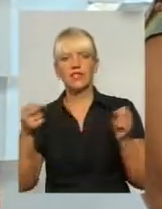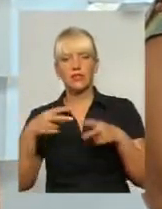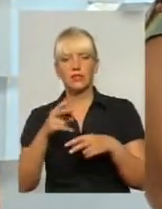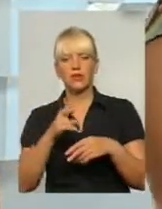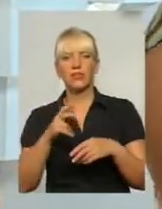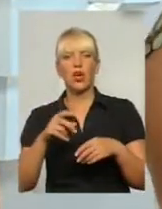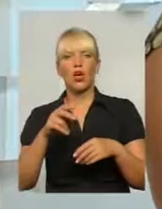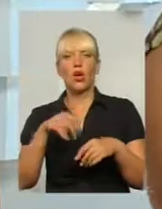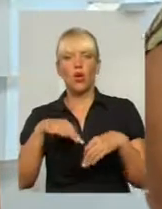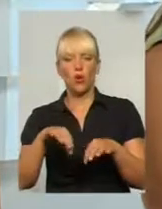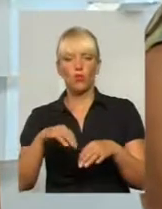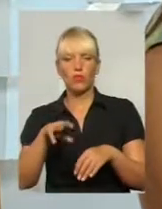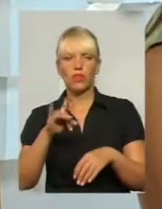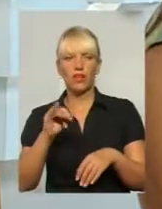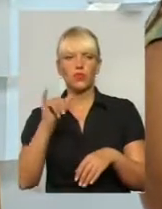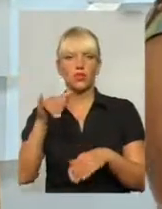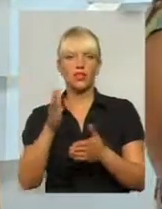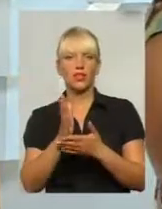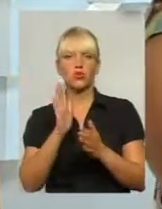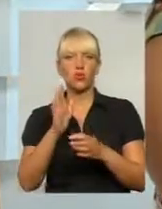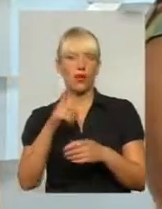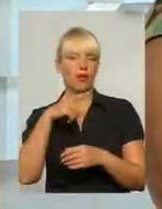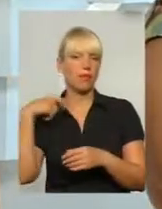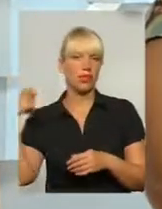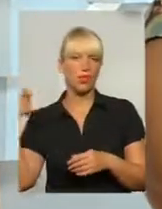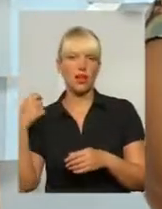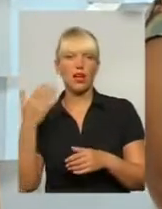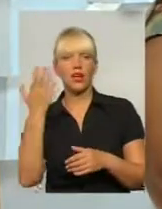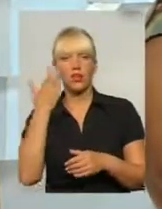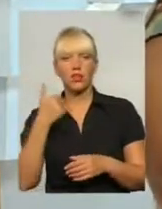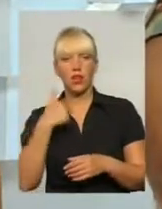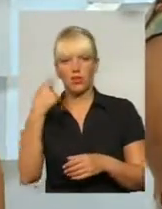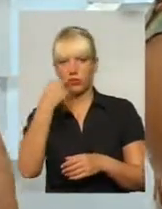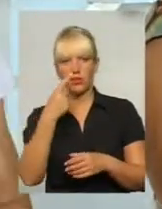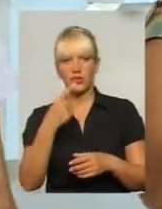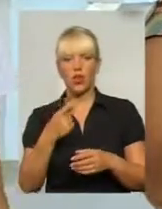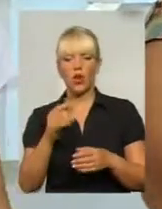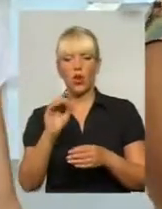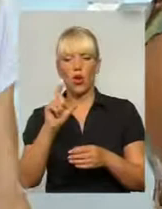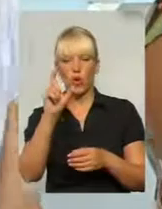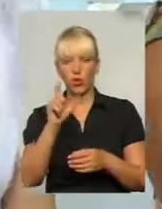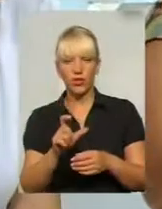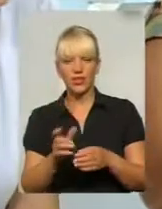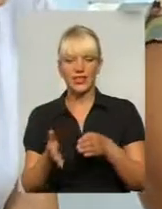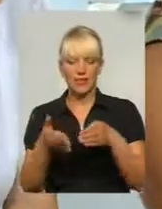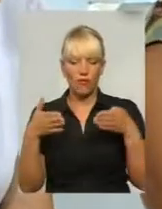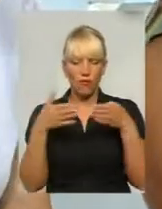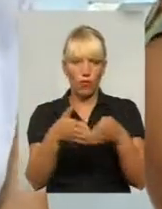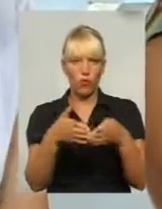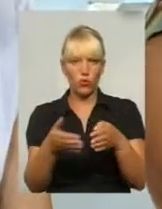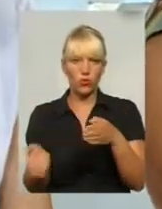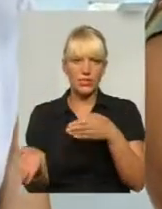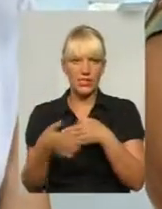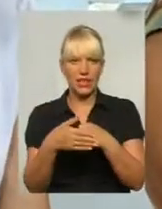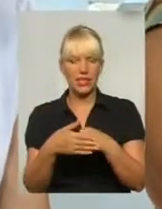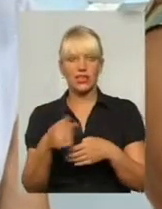приїхав і забрав. В них є тільки петля. Ви розумієте? І вони, коли я особисто допомагала людині закривати тваринку, от в уголочку, закрила ми її і